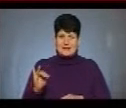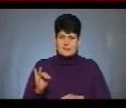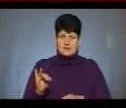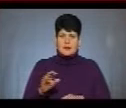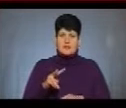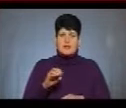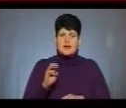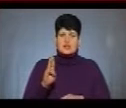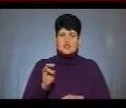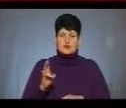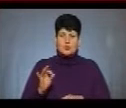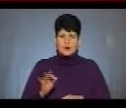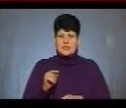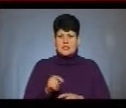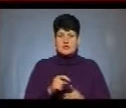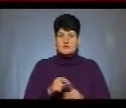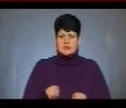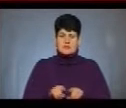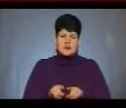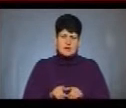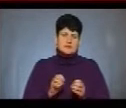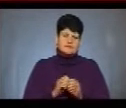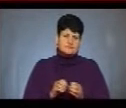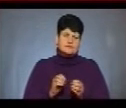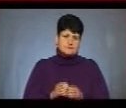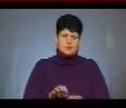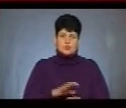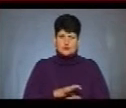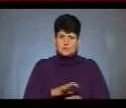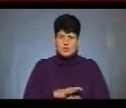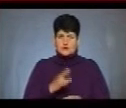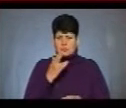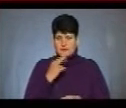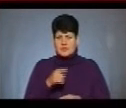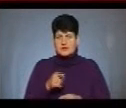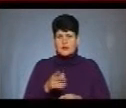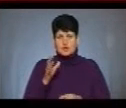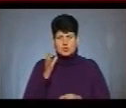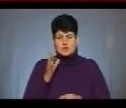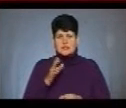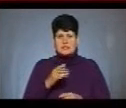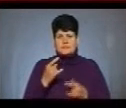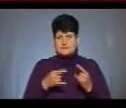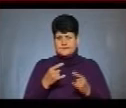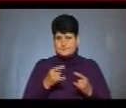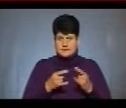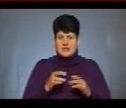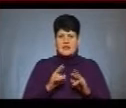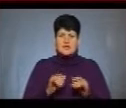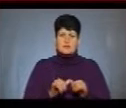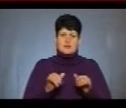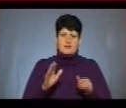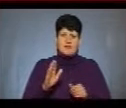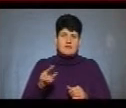потім Лещенко. Звичайно, їхні слова, те самі, що ви зараз були, про те саме, що ми привикли сьогодні чути з екранів телевізорів, як підніметься